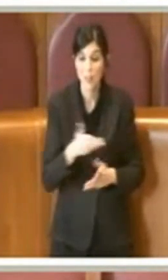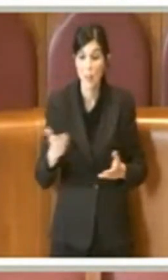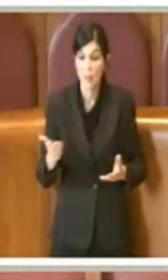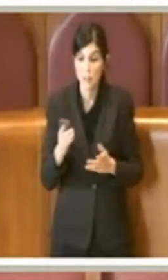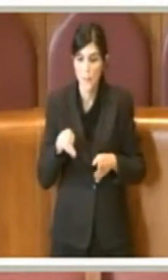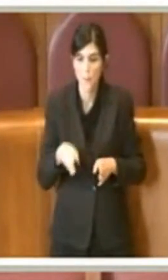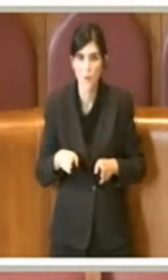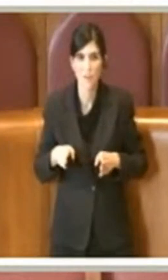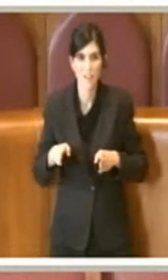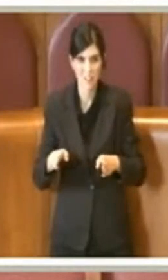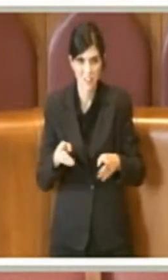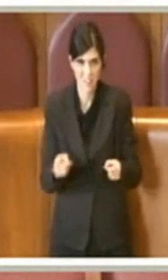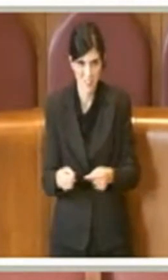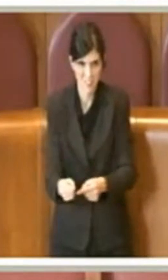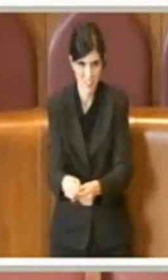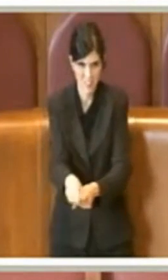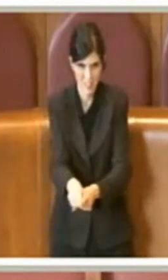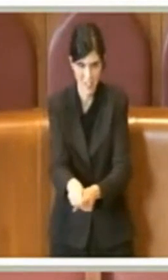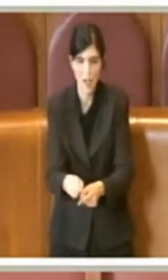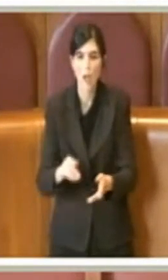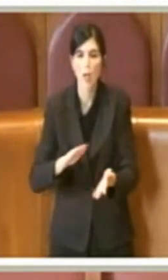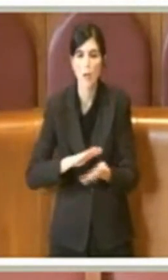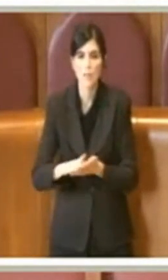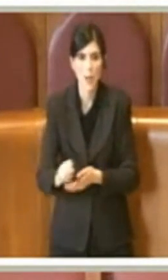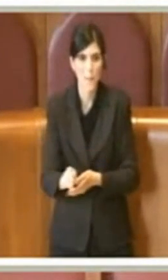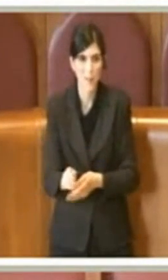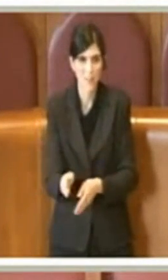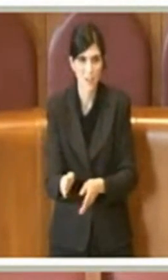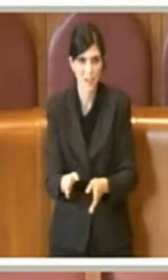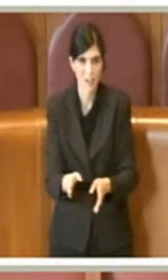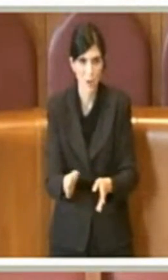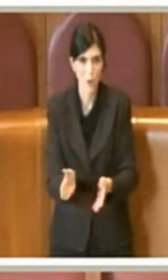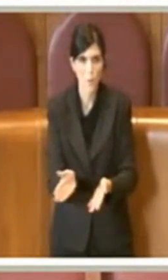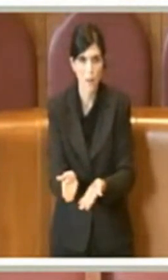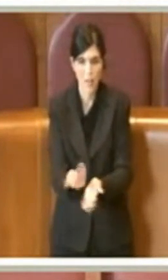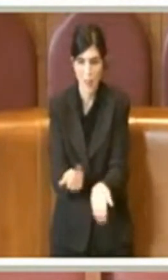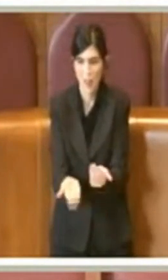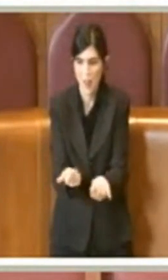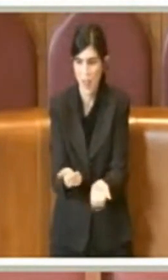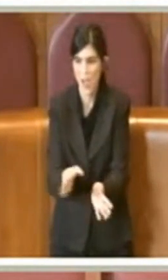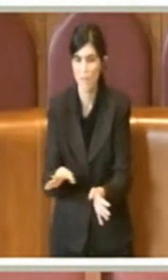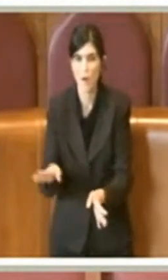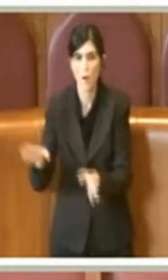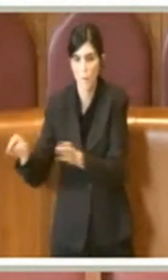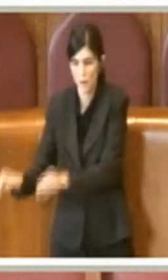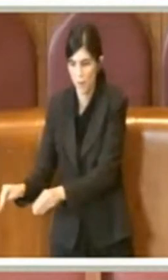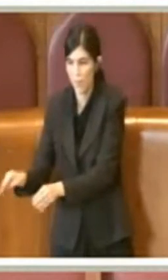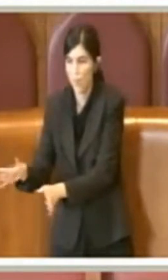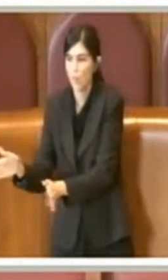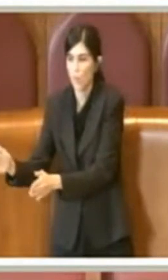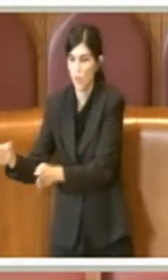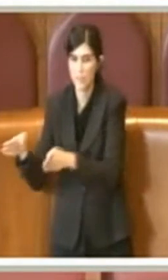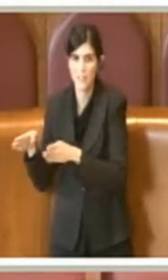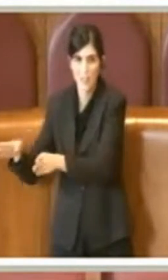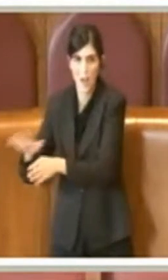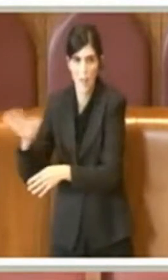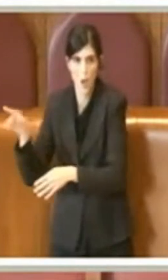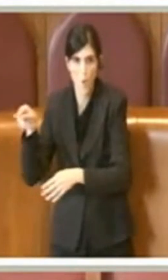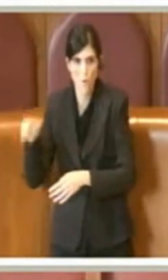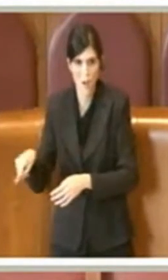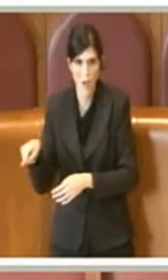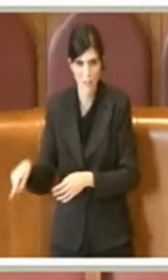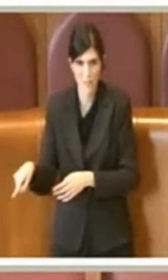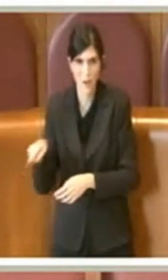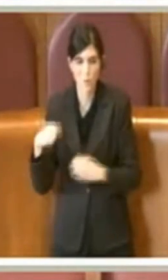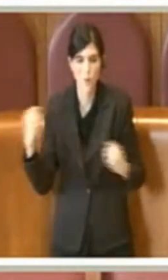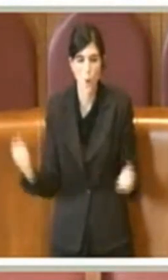alloggio storico in un'altra posizione si sta facendo quello che tecnicamente si chiama operazione di feticismo